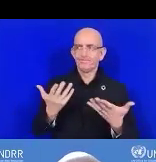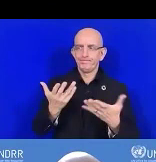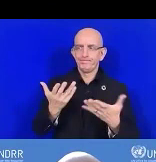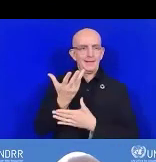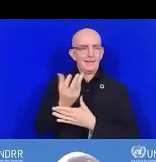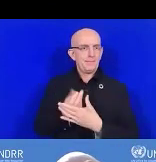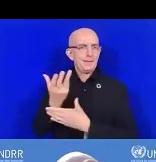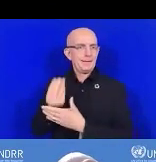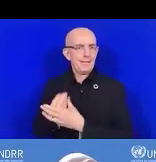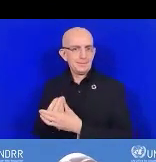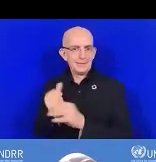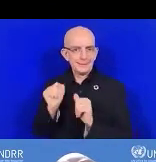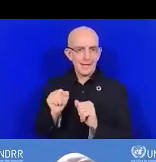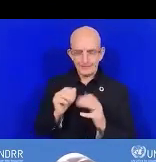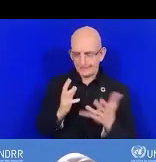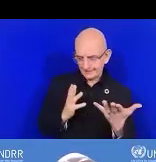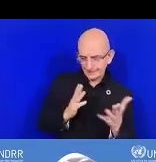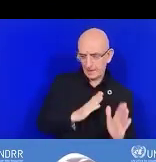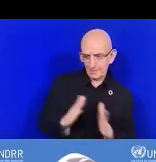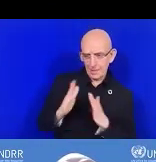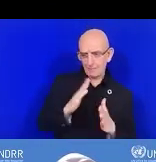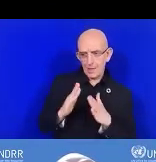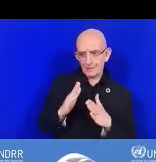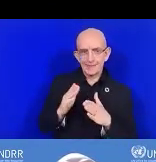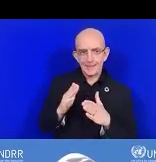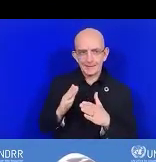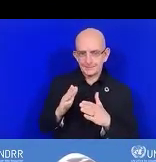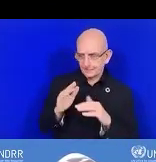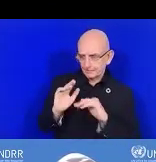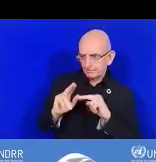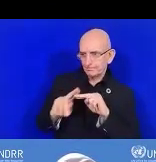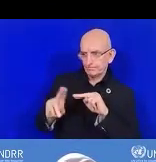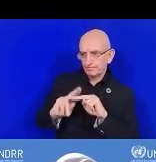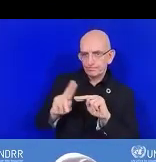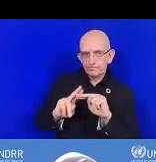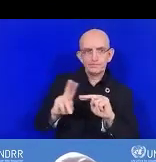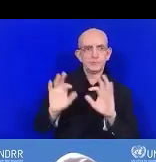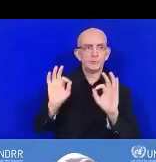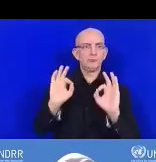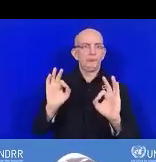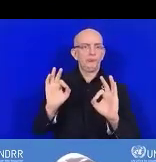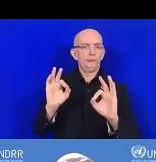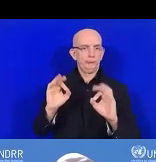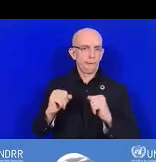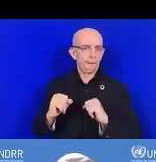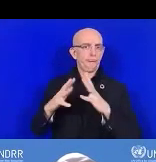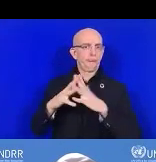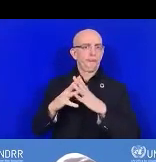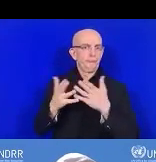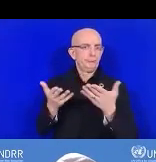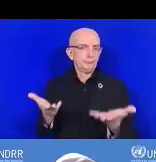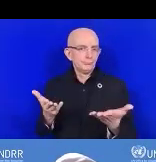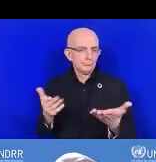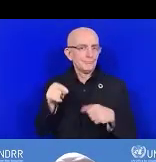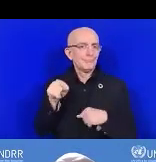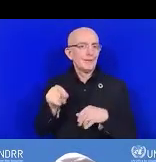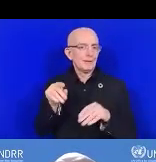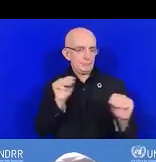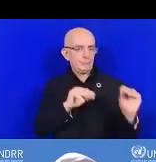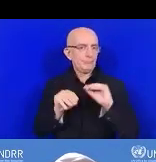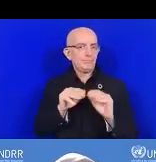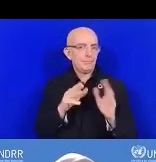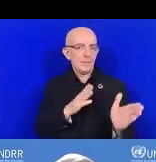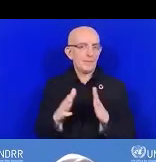écarts. Lorsqu'on parle de l'annexe du tableau de bord, c'est pour l'inclusion des personnes